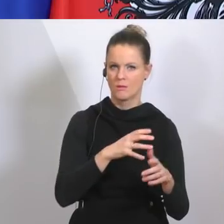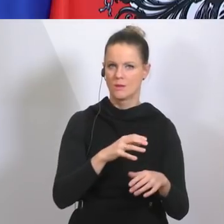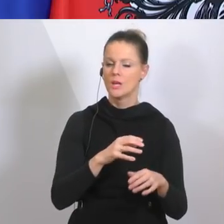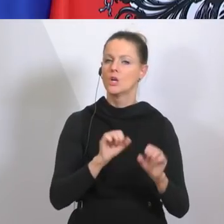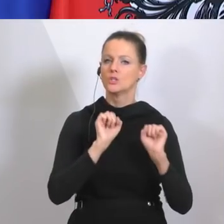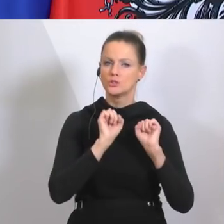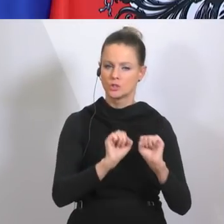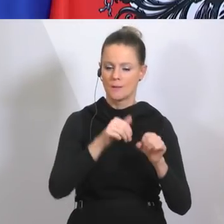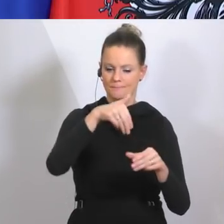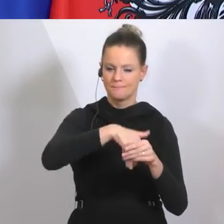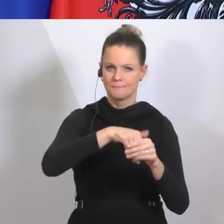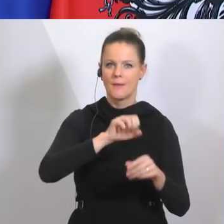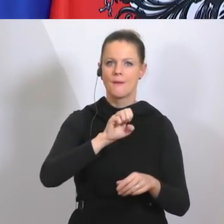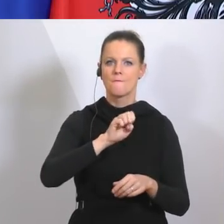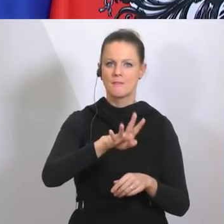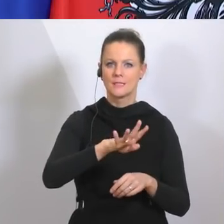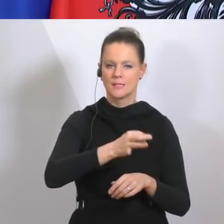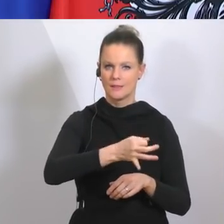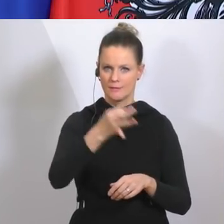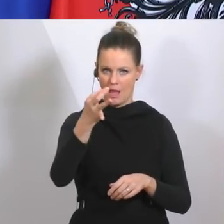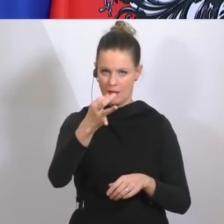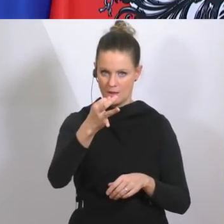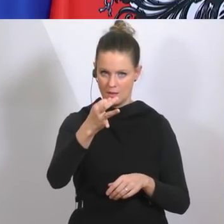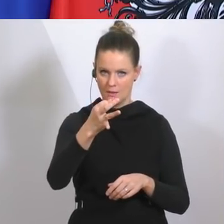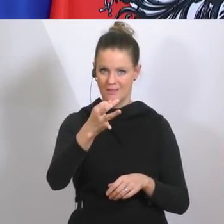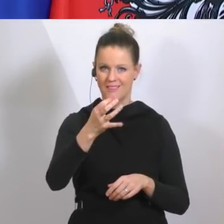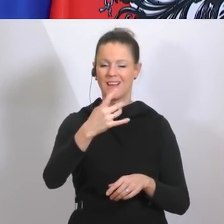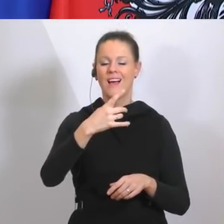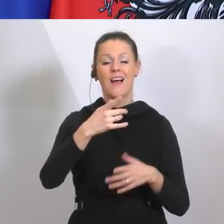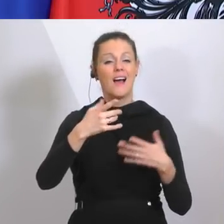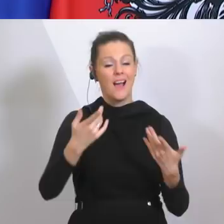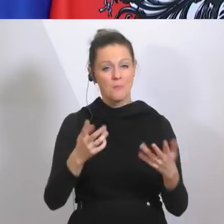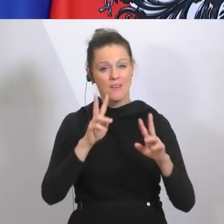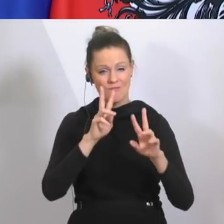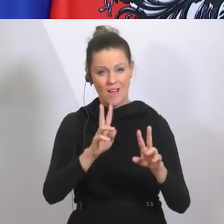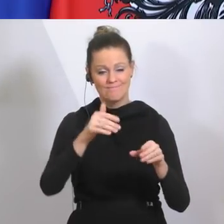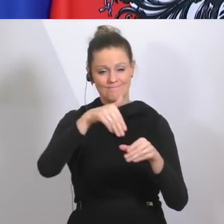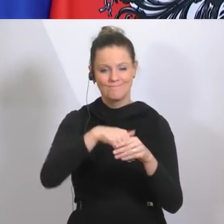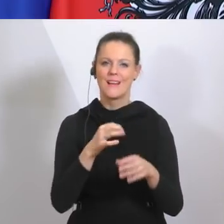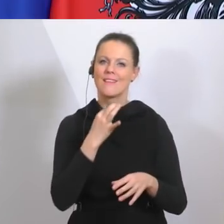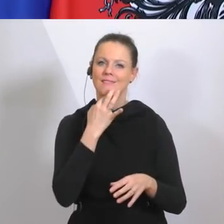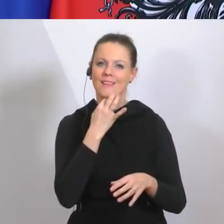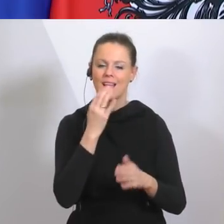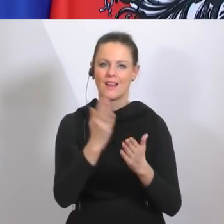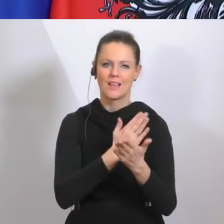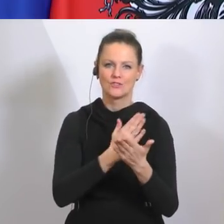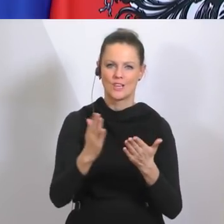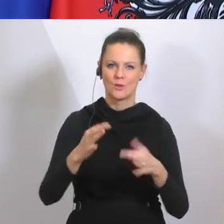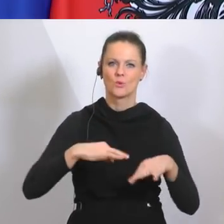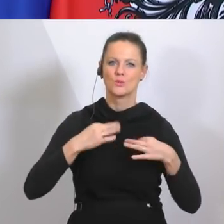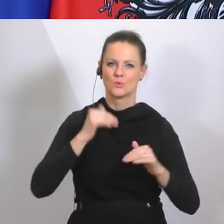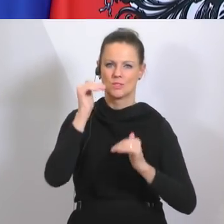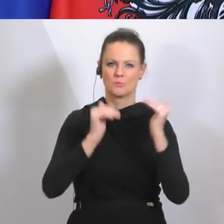14 Tage verhängt, ist aber dann selbstverständlich eine Detailentscheidung in jedem Fall der Gesundheitsbehörden in den Ländern, in